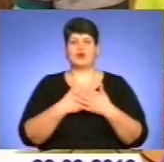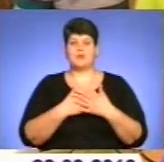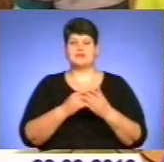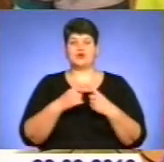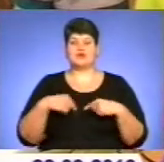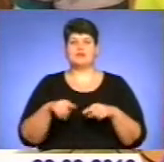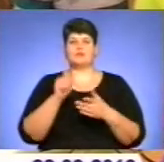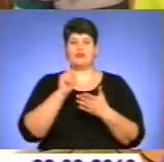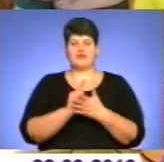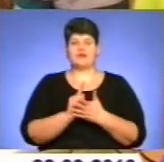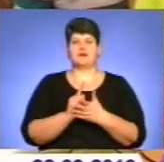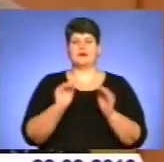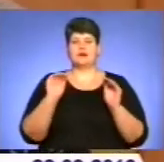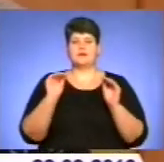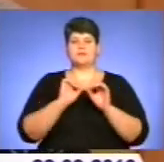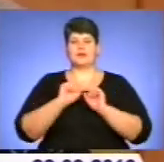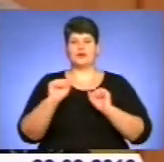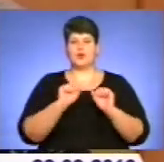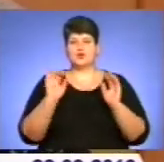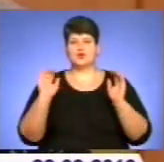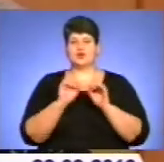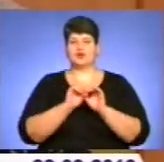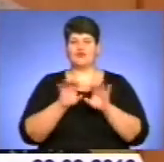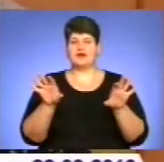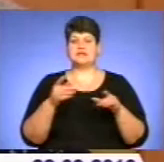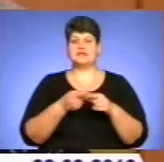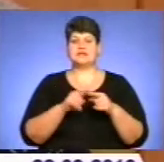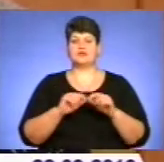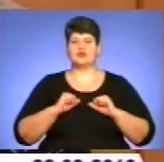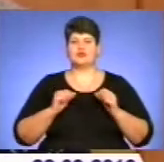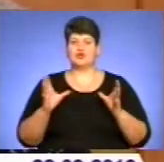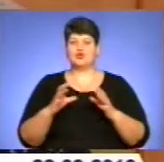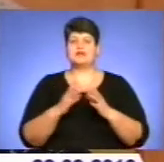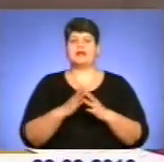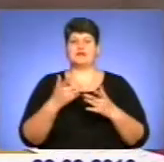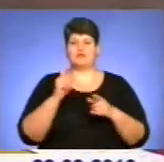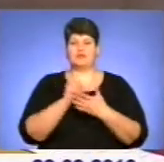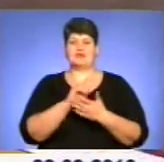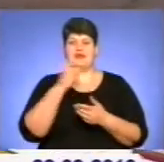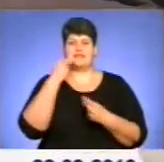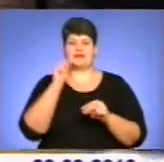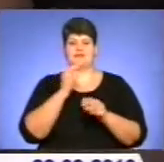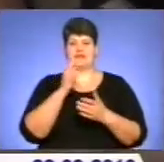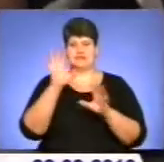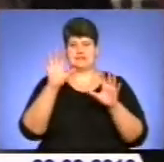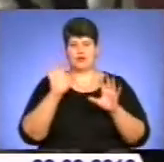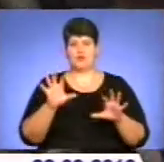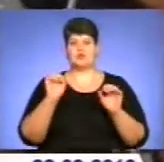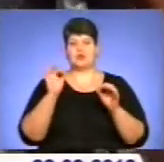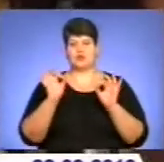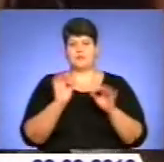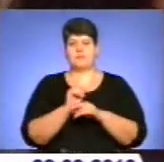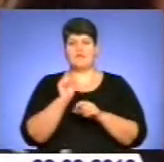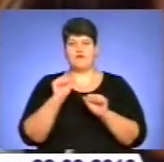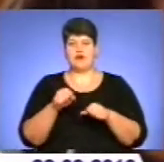повинні консолідувати свої зусилля, а головним підґрунтям вирішення проблеми має бути ефективний закон та нормативно-правова база. Саме